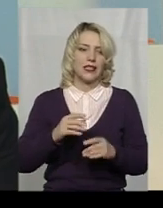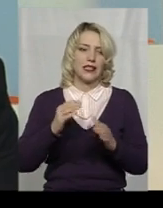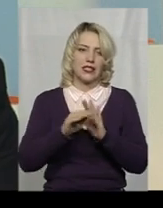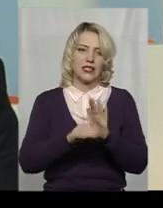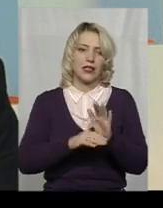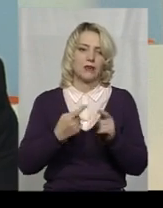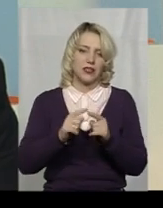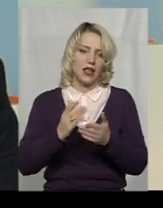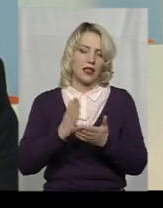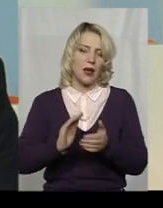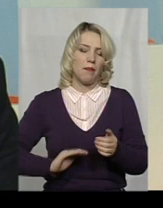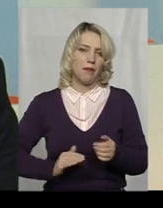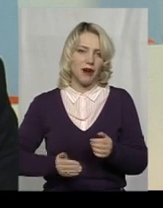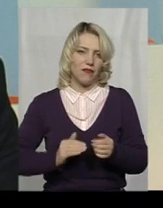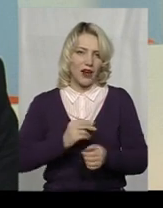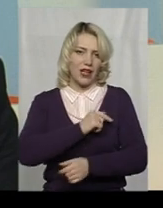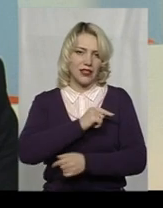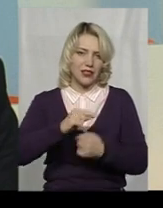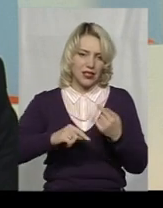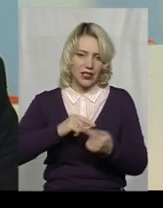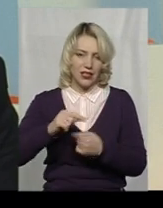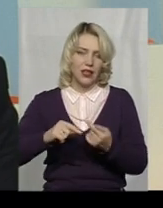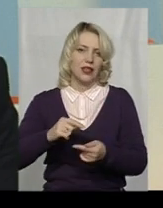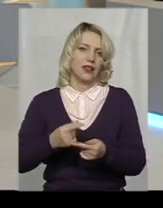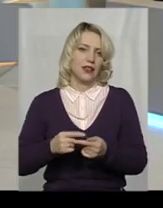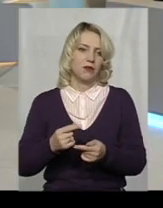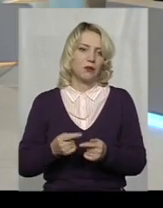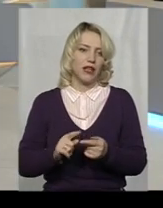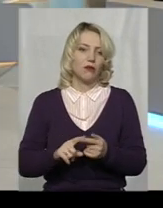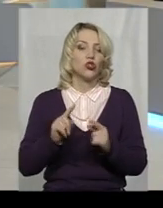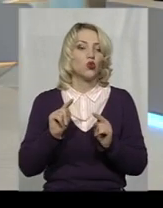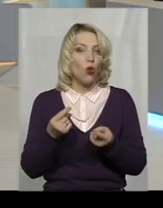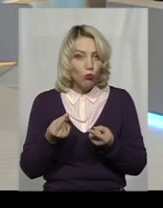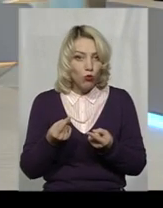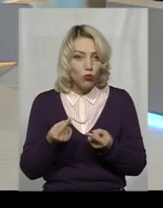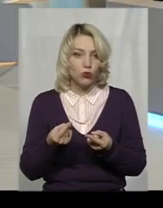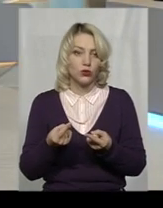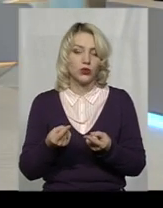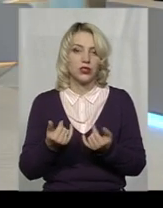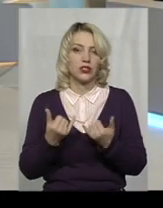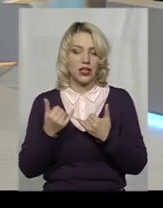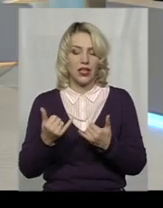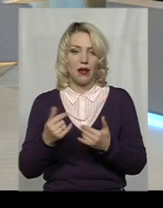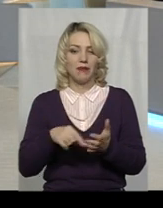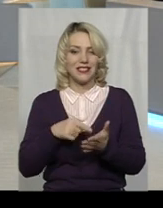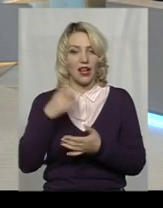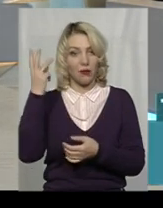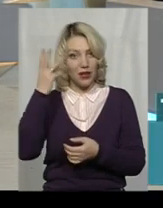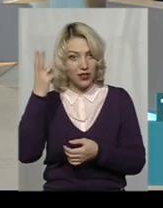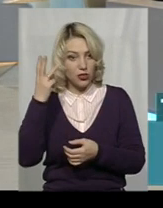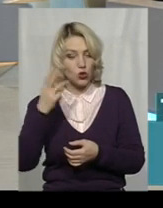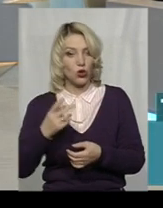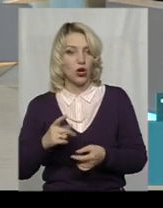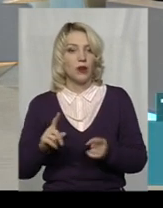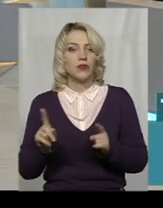наші приватні підприємці. Так от, однією з таких пропозицій для міста Хмельницького, верніше,